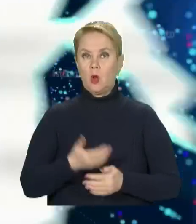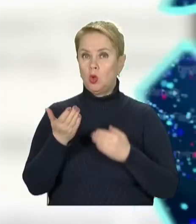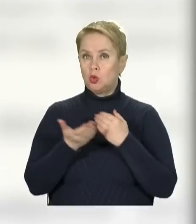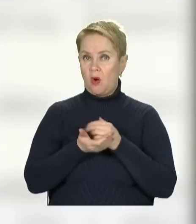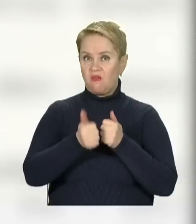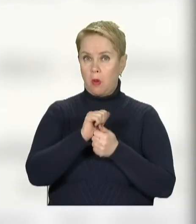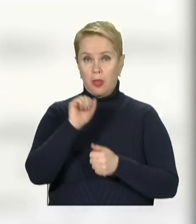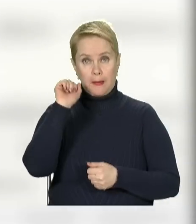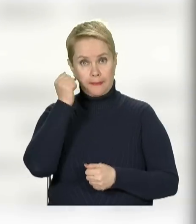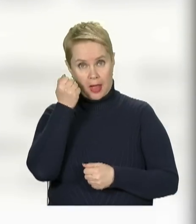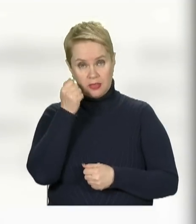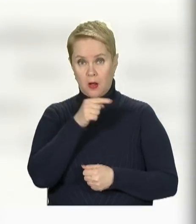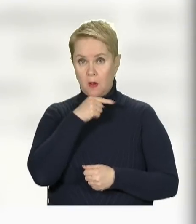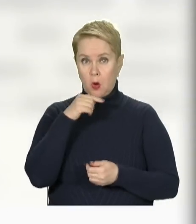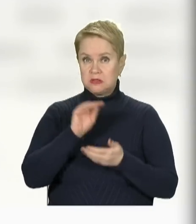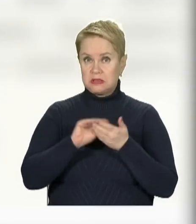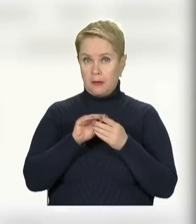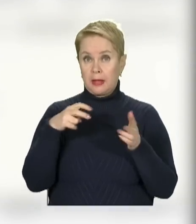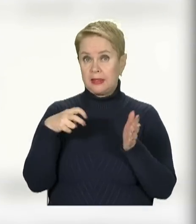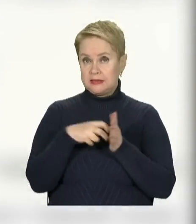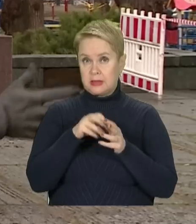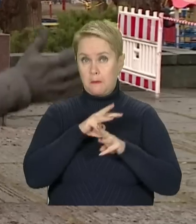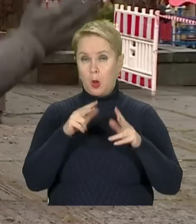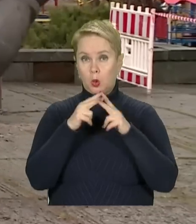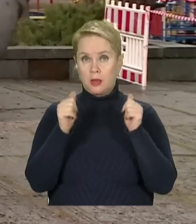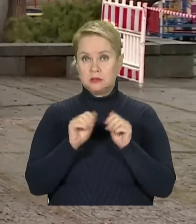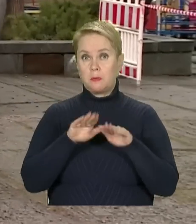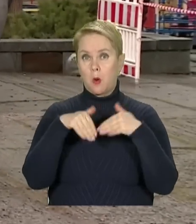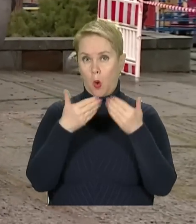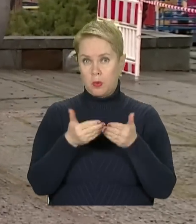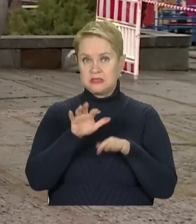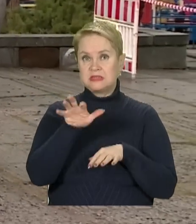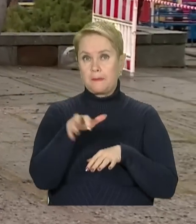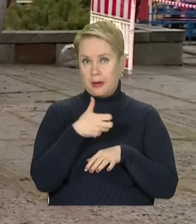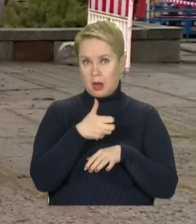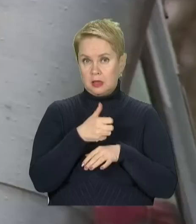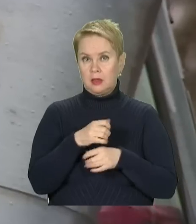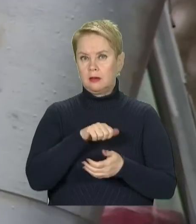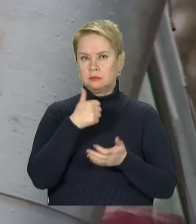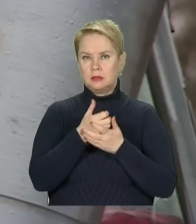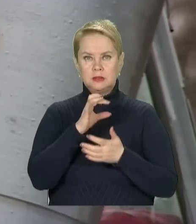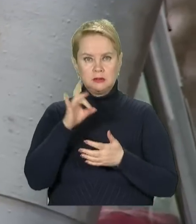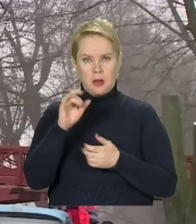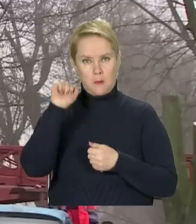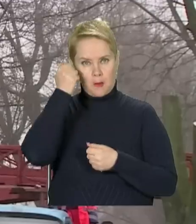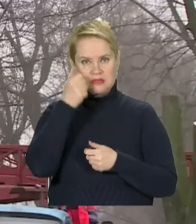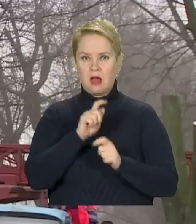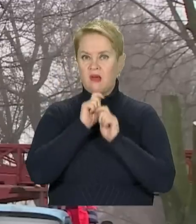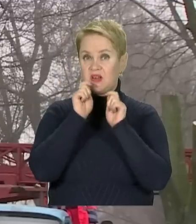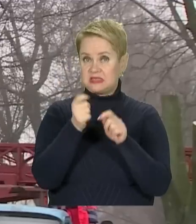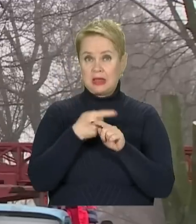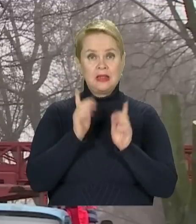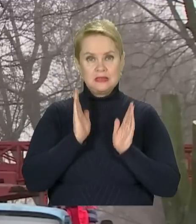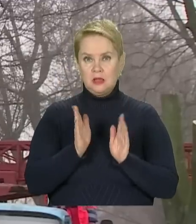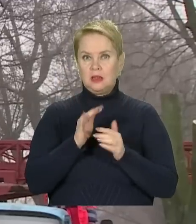в обмін на пам'ятники. Росіяни написали листа в мерію Дніпра з пропозицією забрати імперські постаменти за винагороду. Про це і не